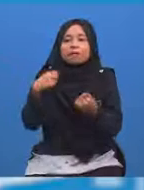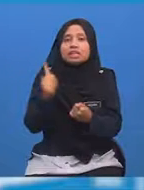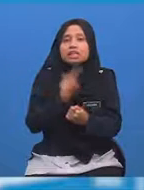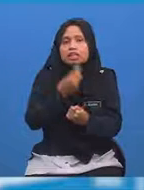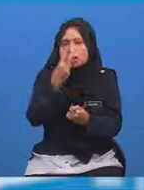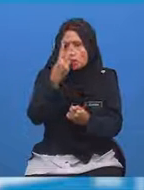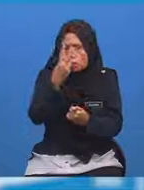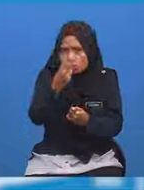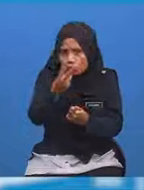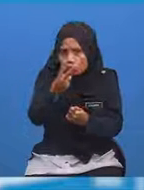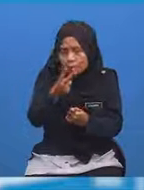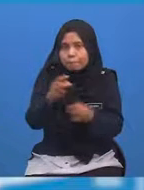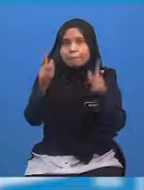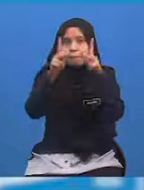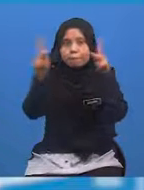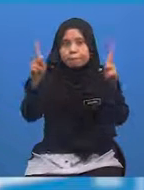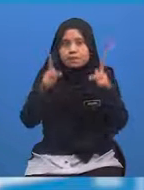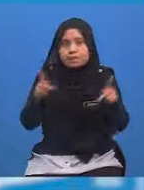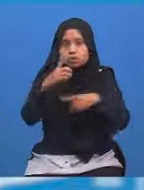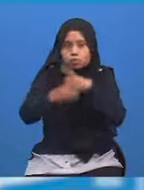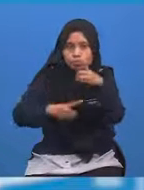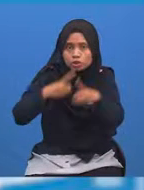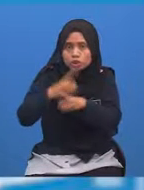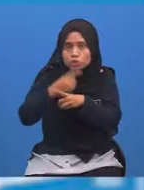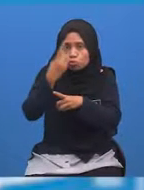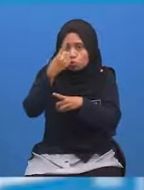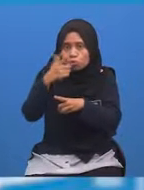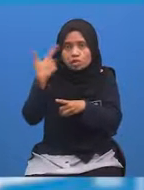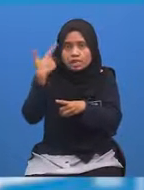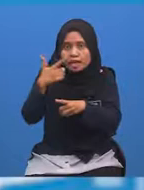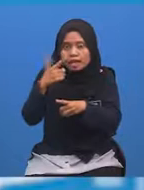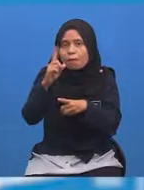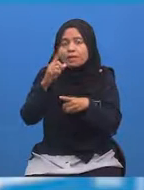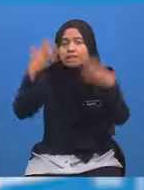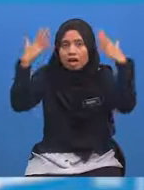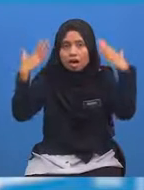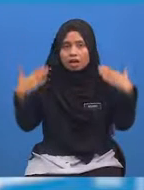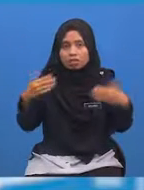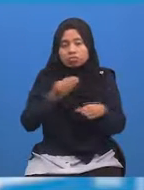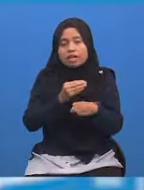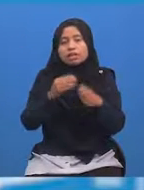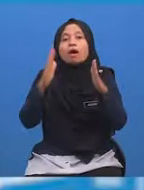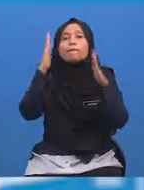perhatikan Peta dunia untuk melihat Kedudukan Arab Saudi dan Malaysia